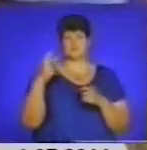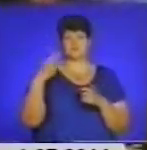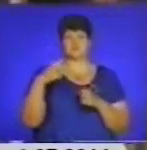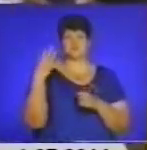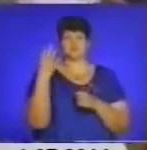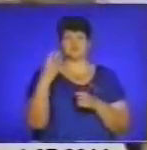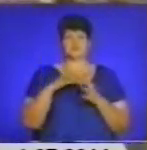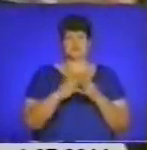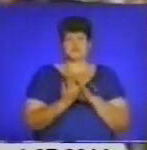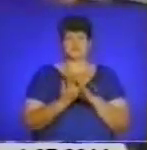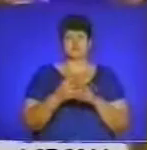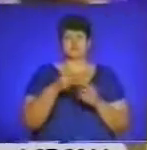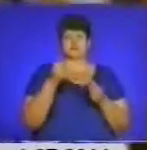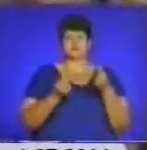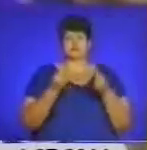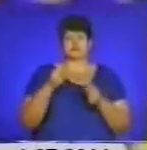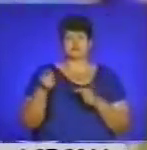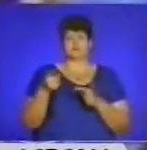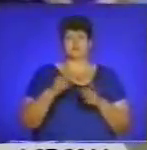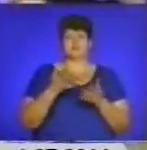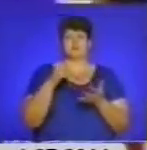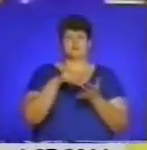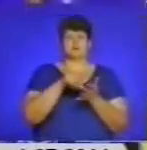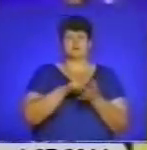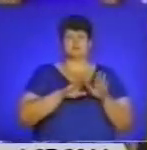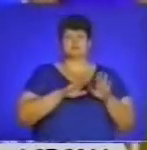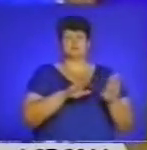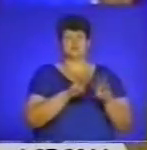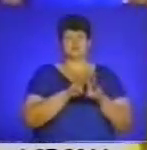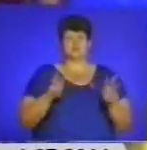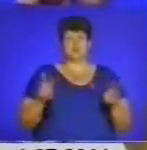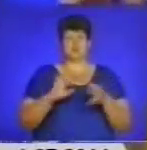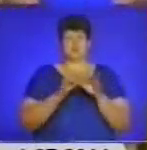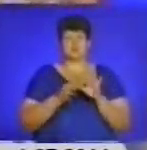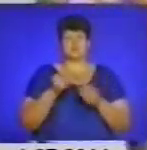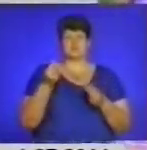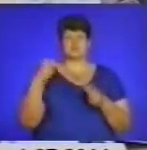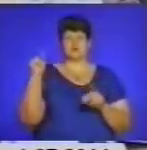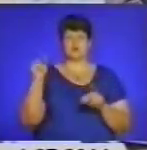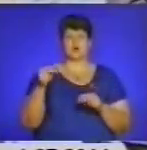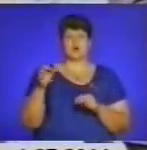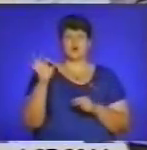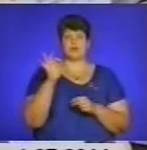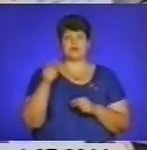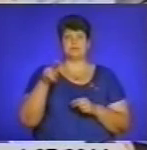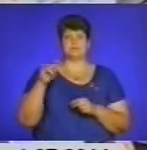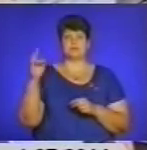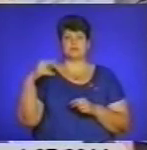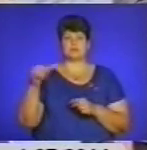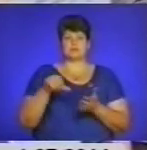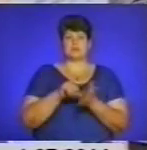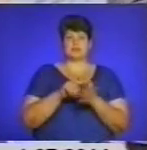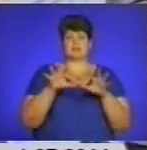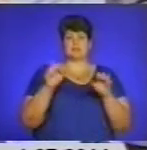спортивних ігор Тернопільщини взяли заступник міністра молоді та спорту України, олімпійська чемпіонка Олена Відгрушна, а також представники влади